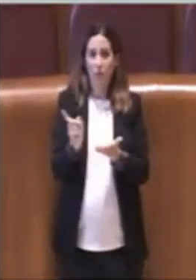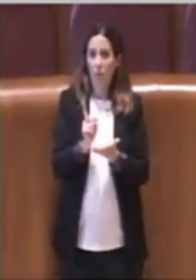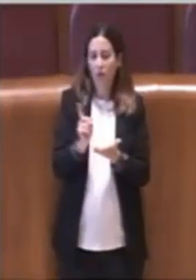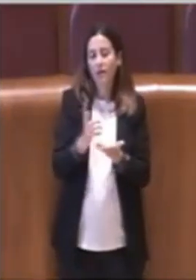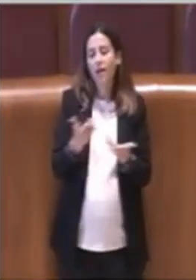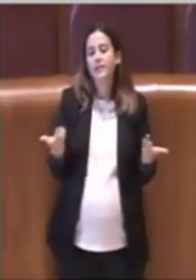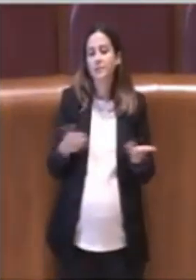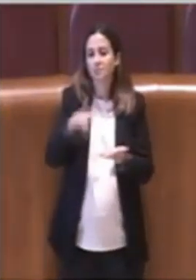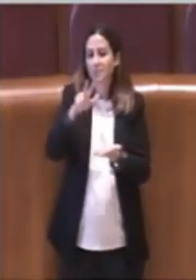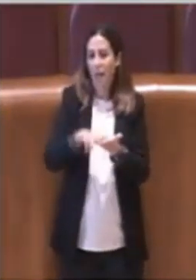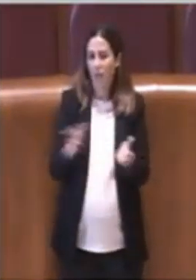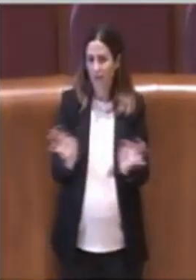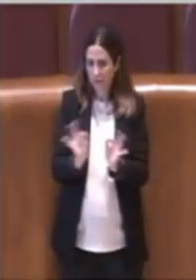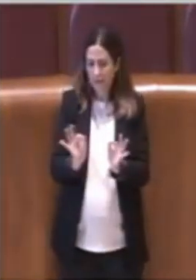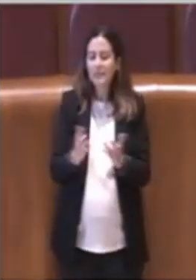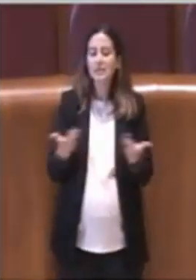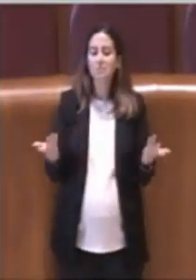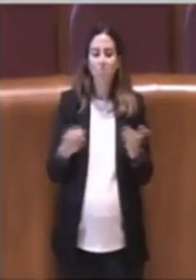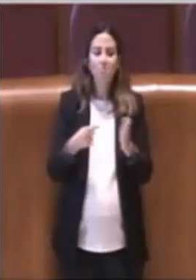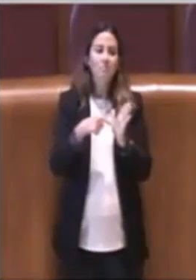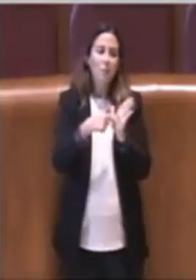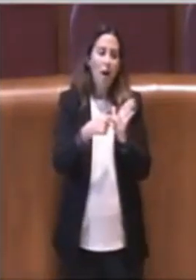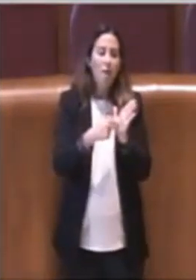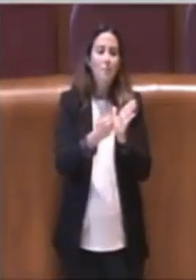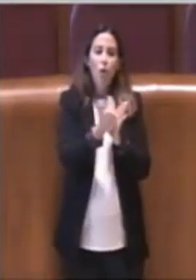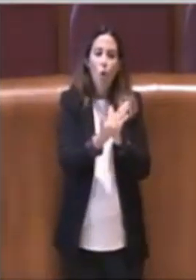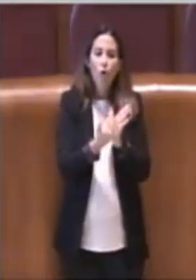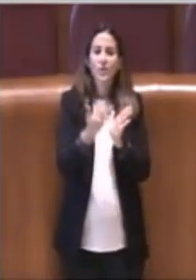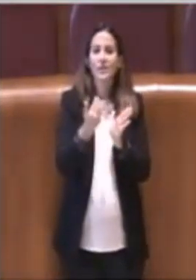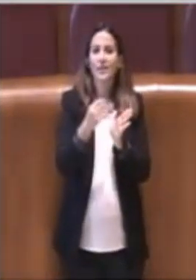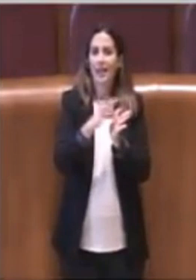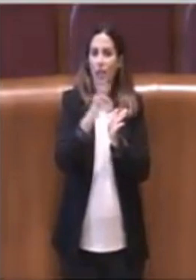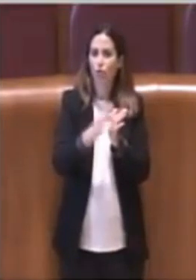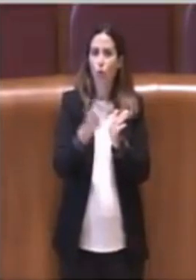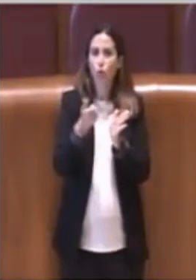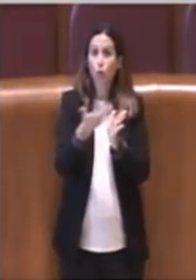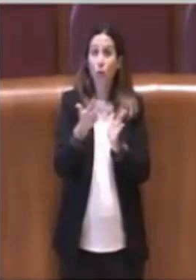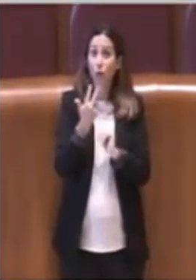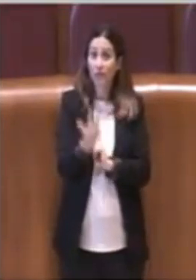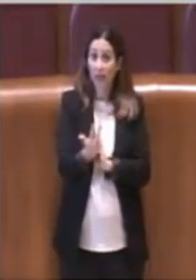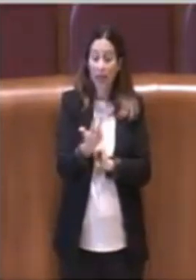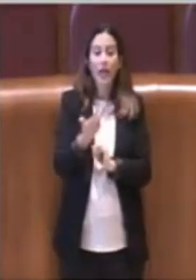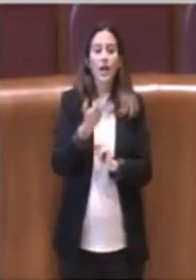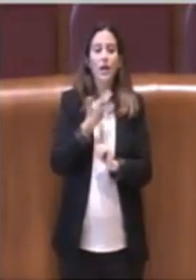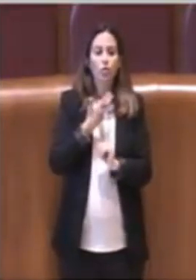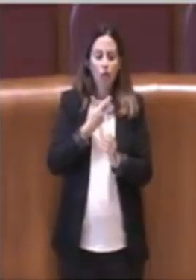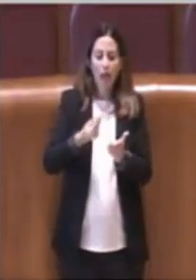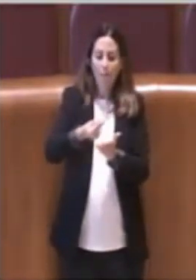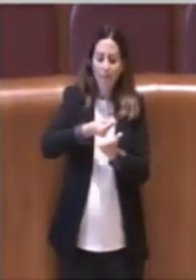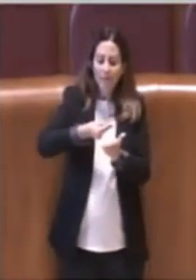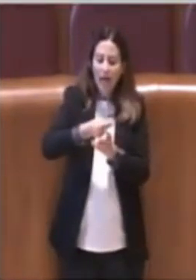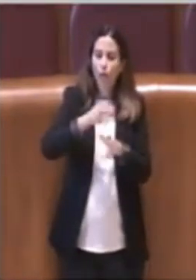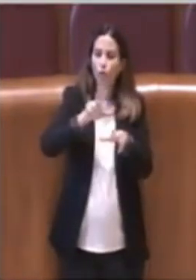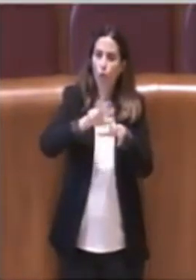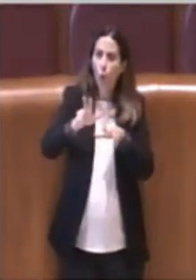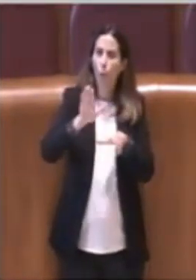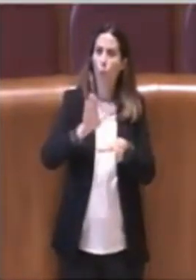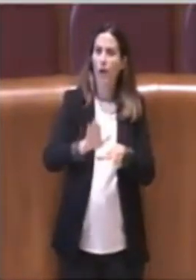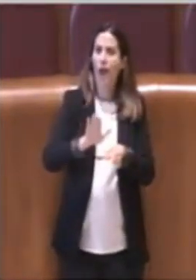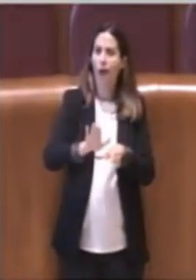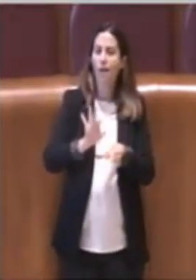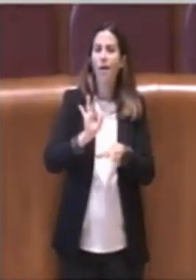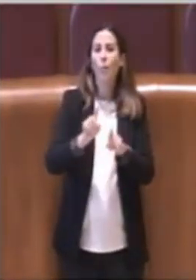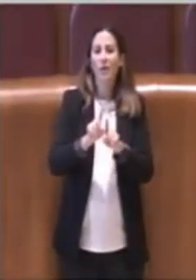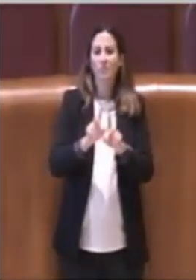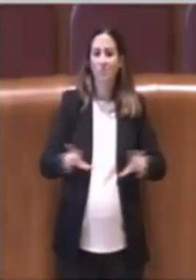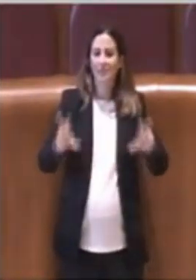numero 3 c'è un piano comunale di risanamento acustico, oggettivamente c'è la